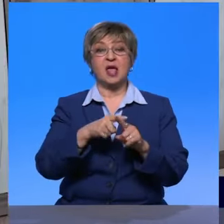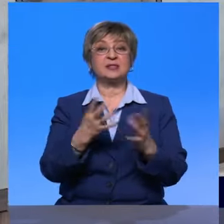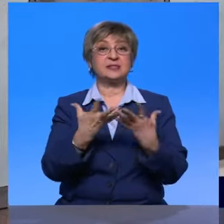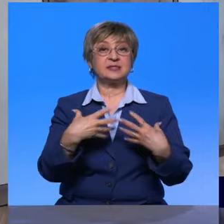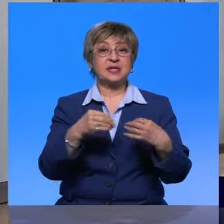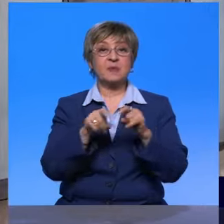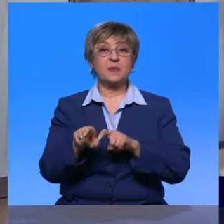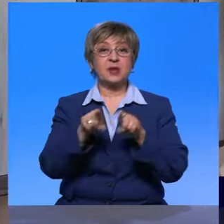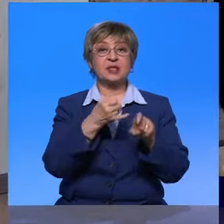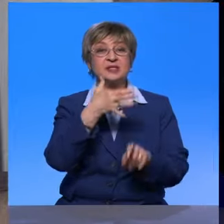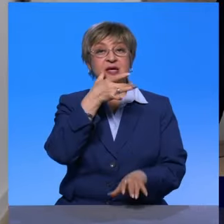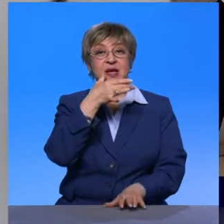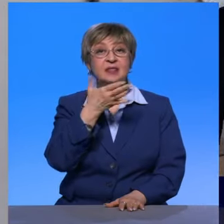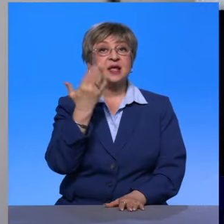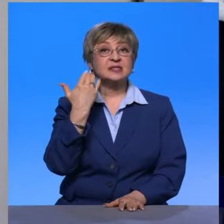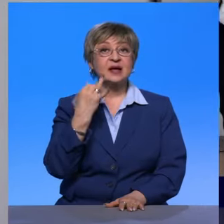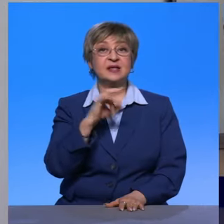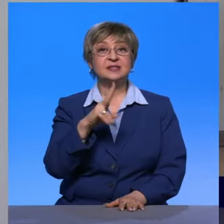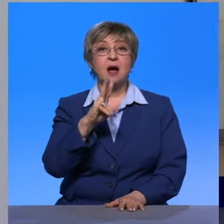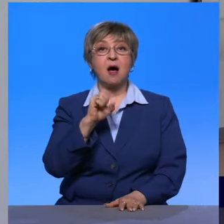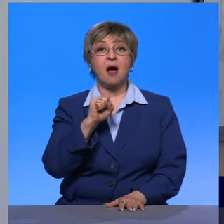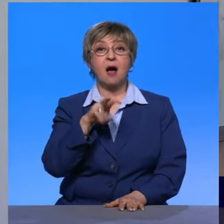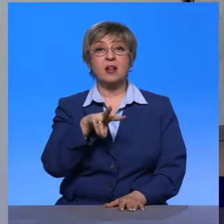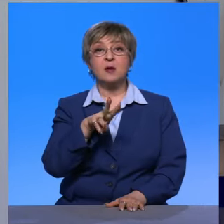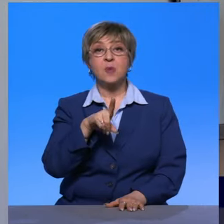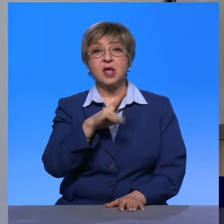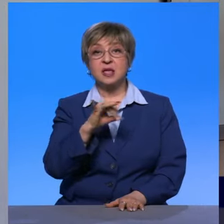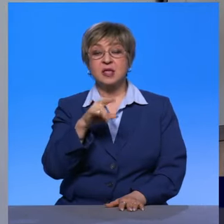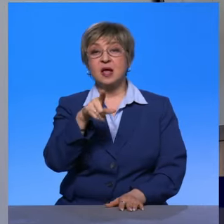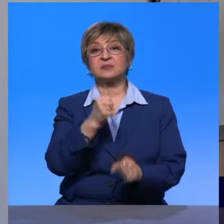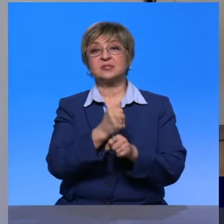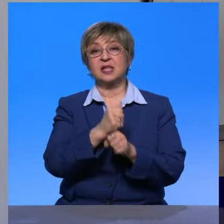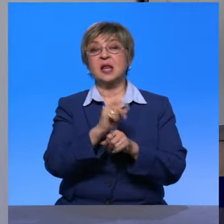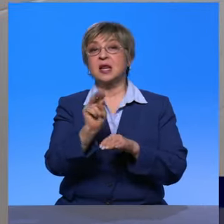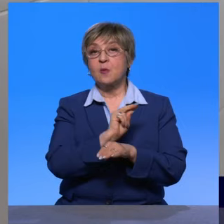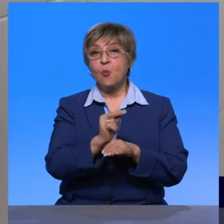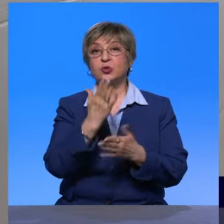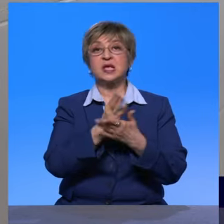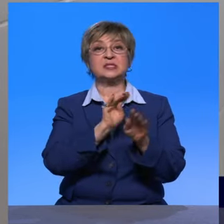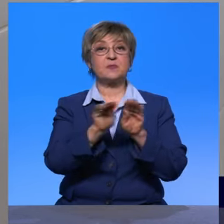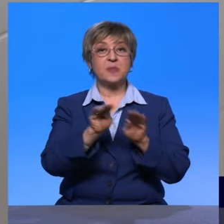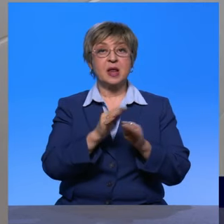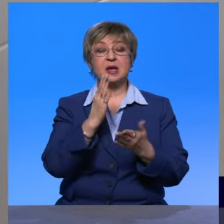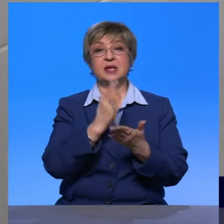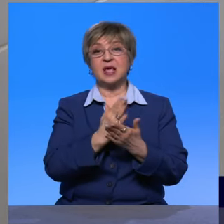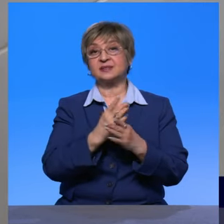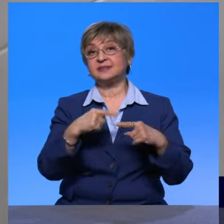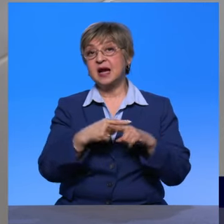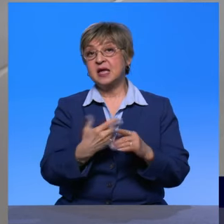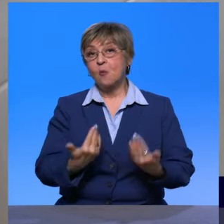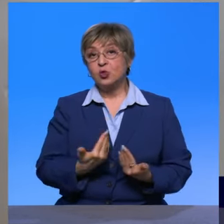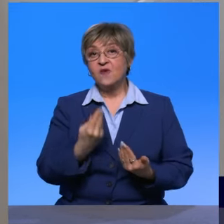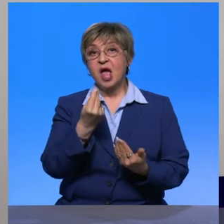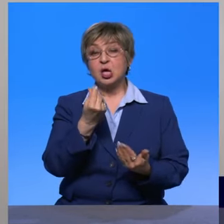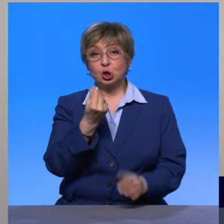несколько лет назад из Калмыкии. В квартирах уже сделан ремонт, там есть мебель, есть необходимая бытовая техника. Ну и стоимость аренды